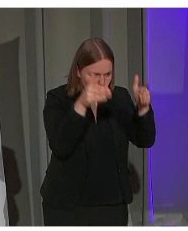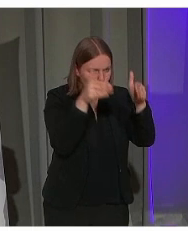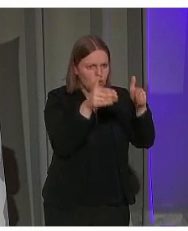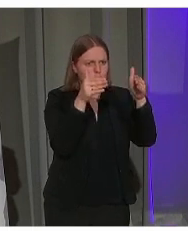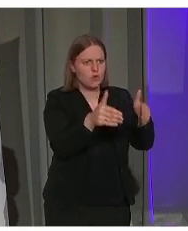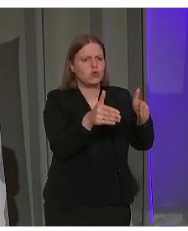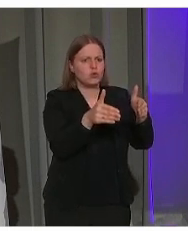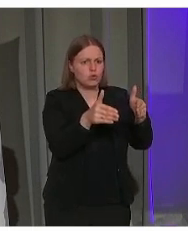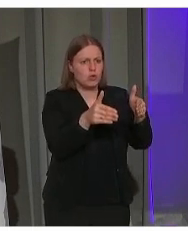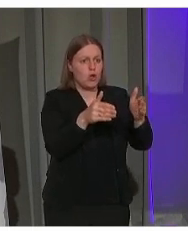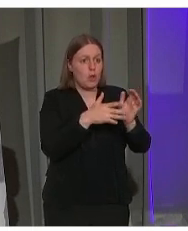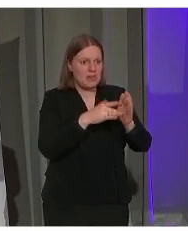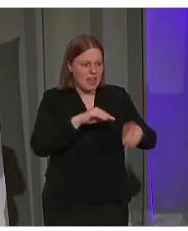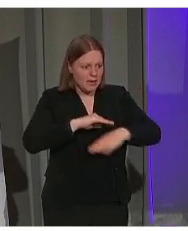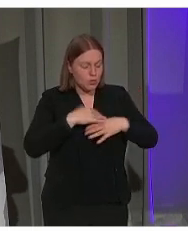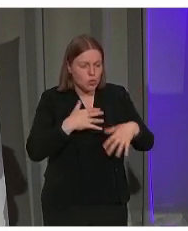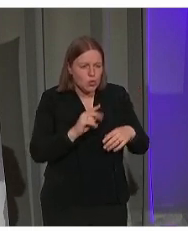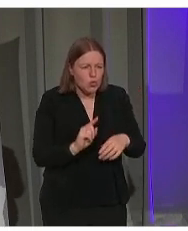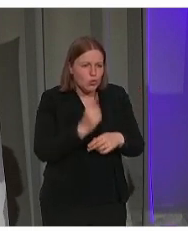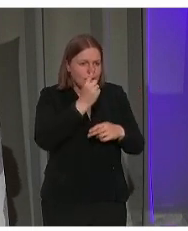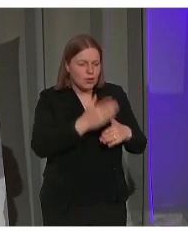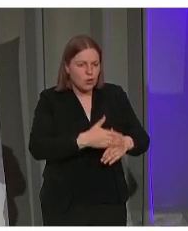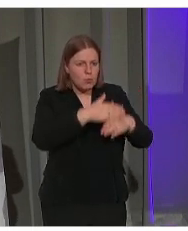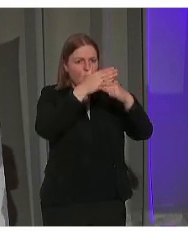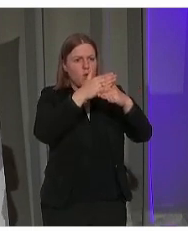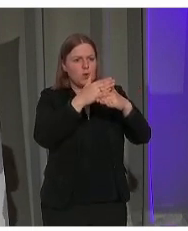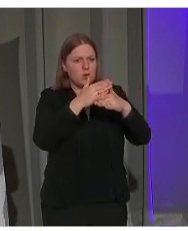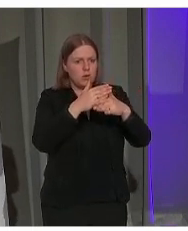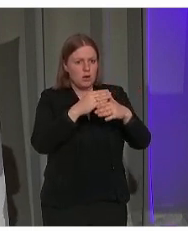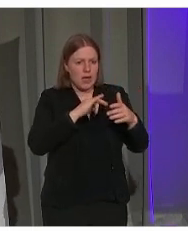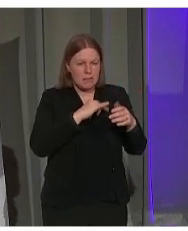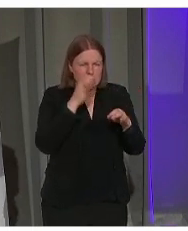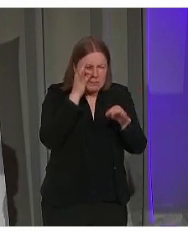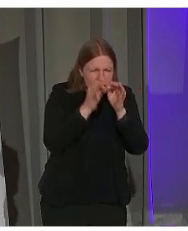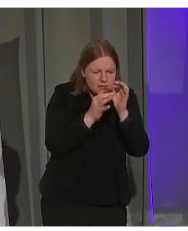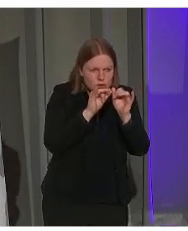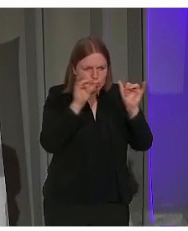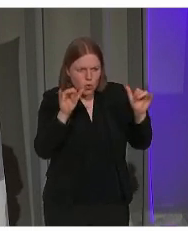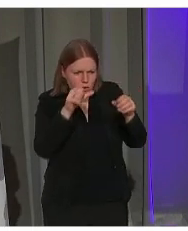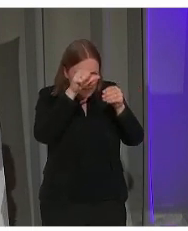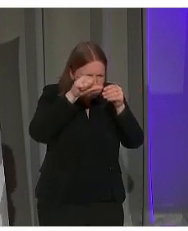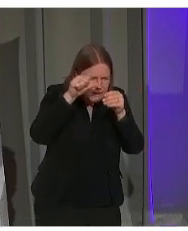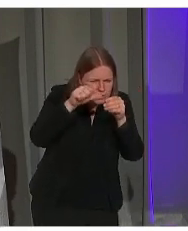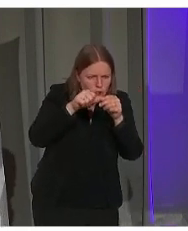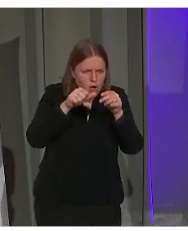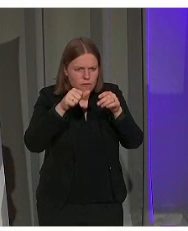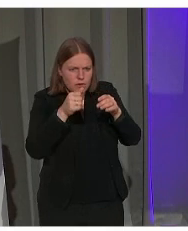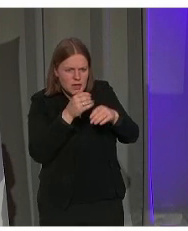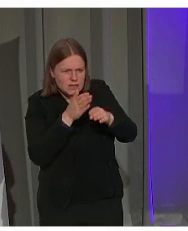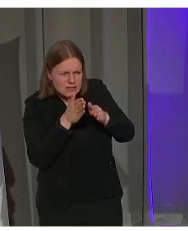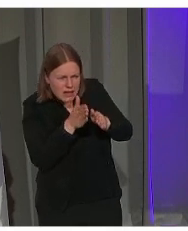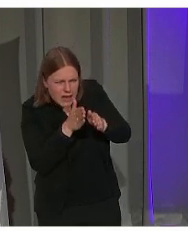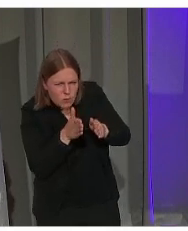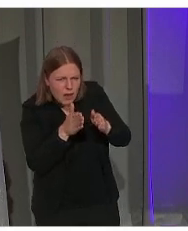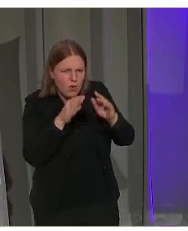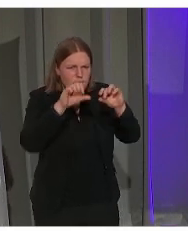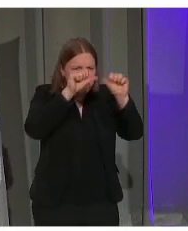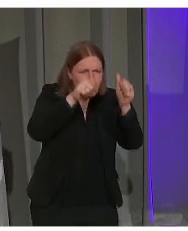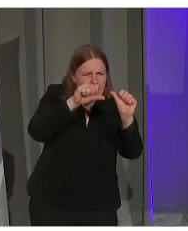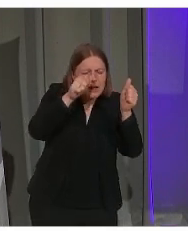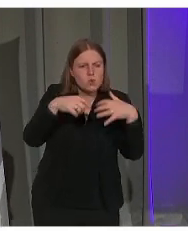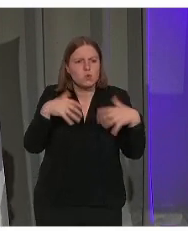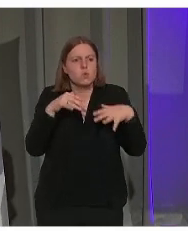unieke gebouwen. Dat is heel bepaald type metselwerk. Dat is een heel bepaald type schrijnwerk. Molures, enzoverder,